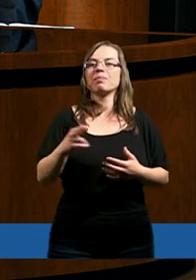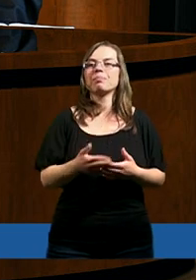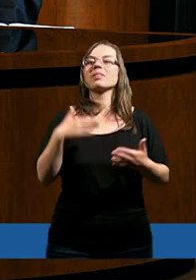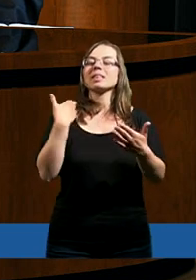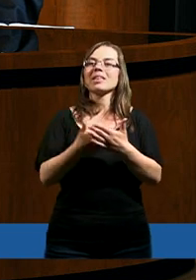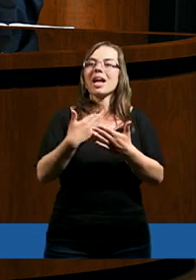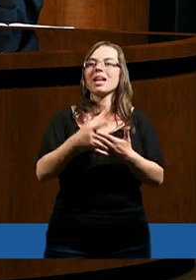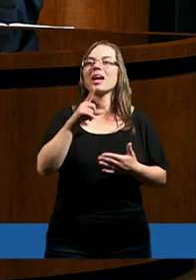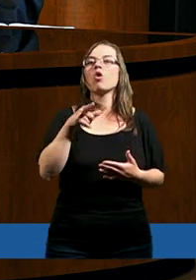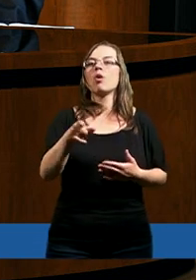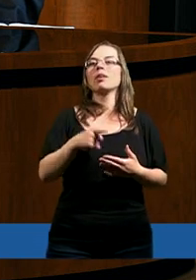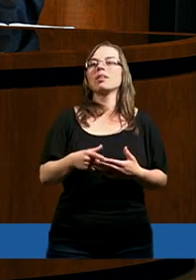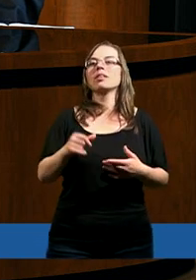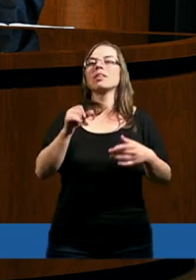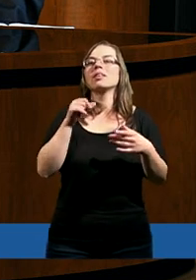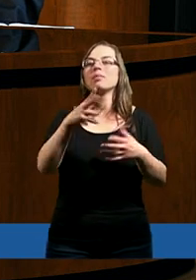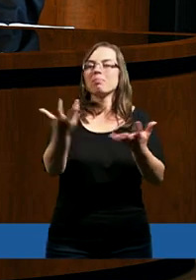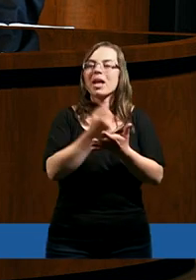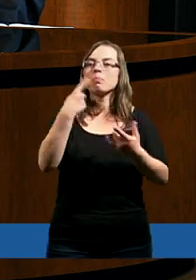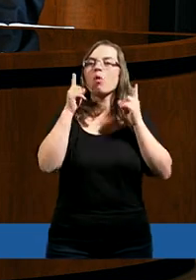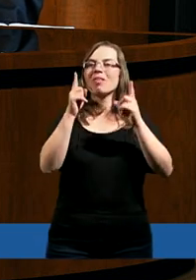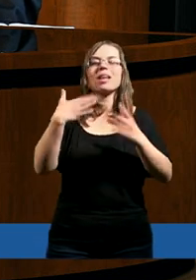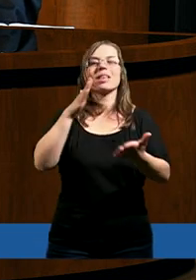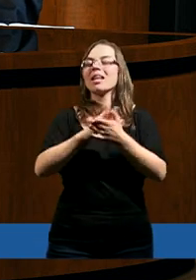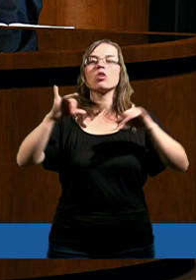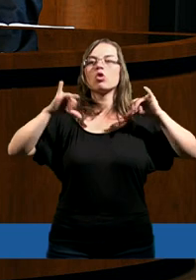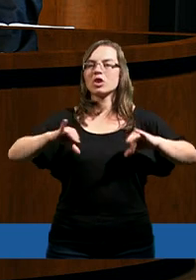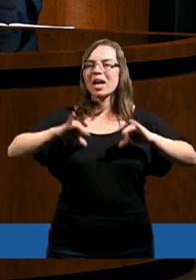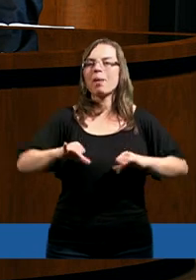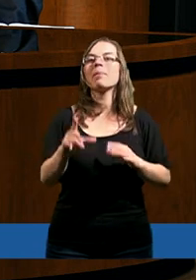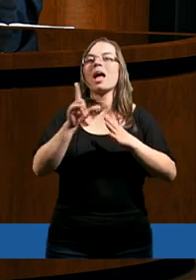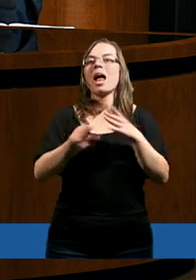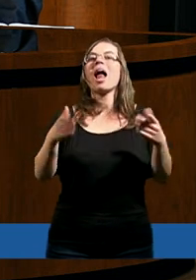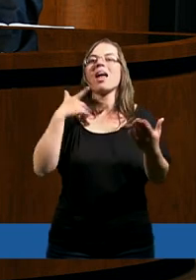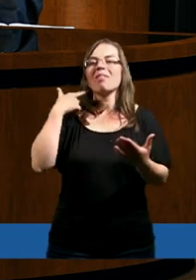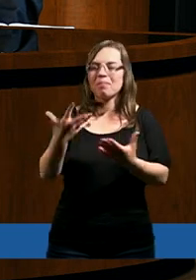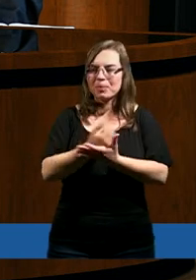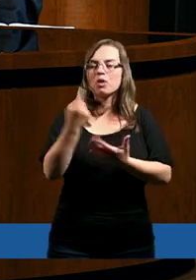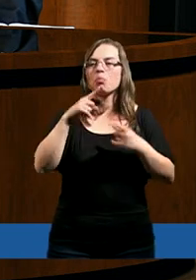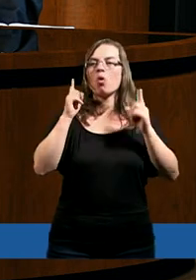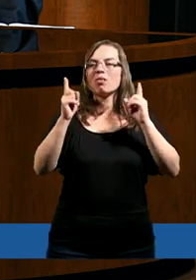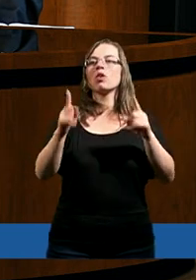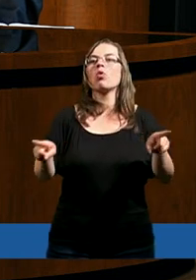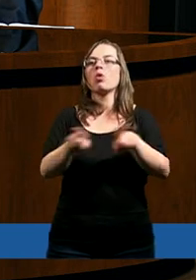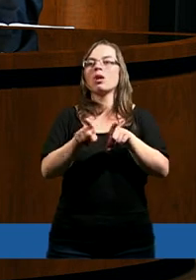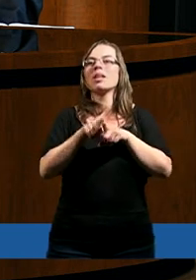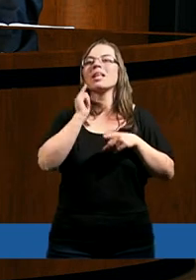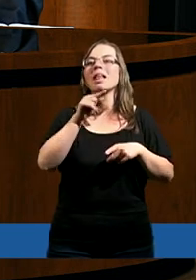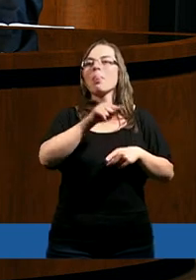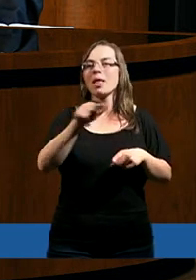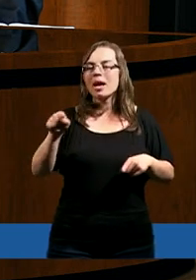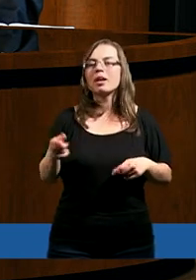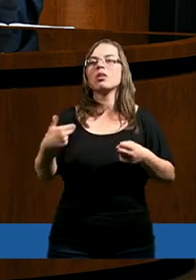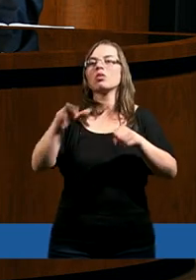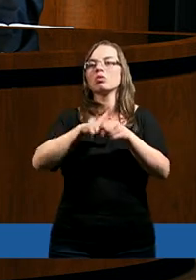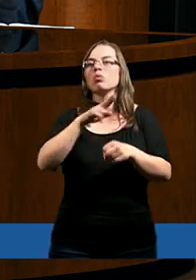tak dalej. Dlatego bierzmy pod uwagę nie tylko siebie, ale bierzmy pod uwagę również i